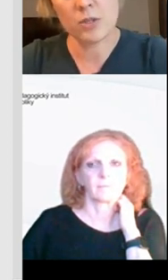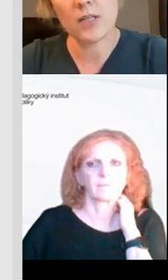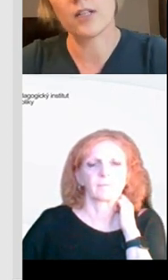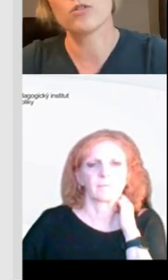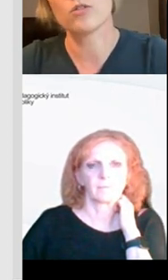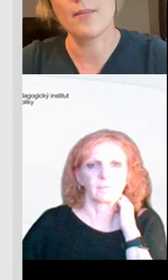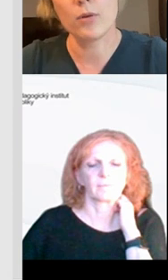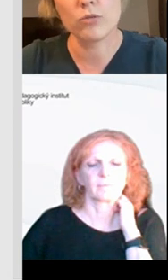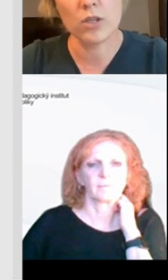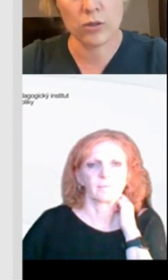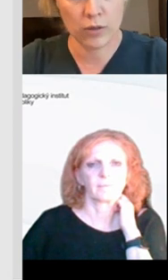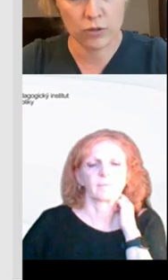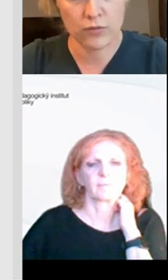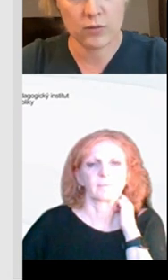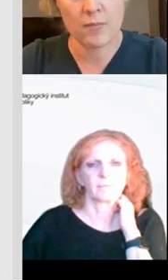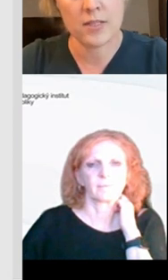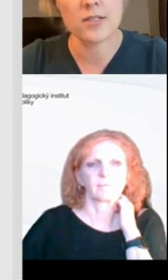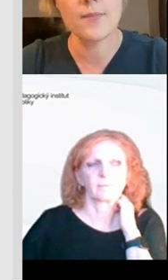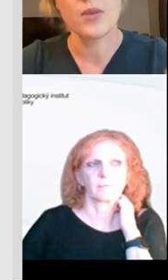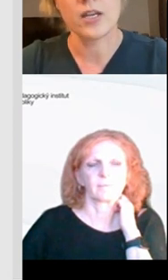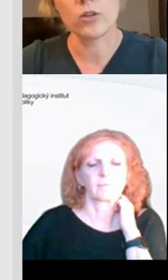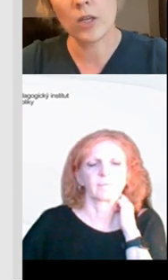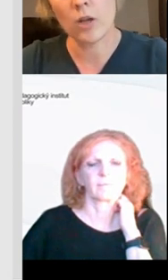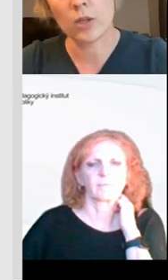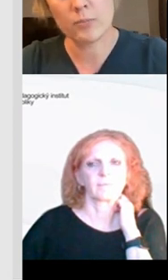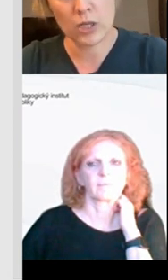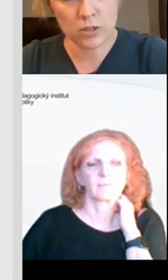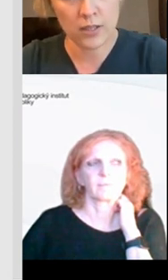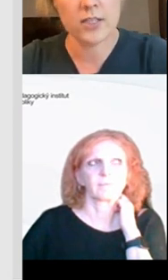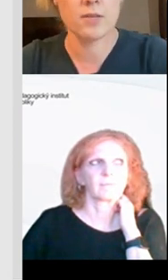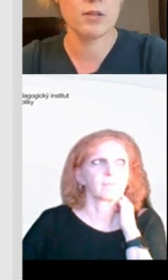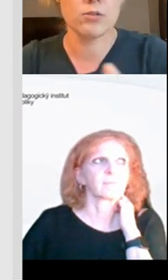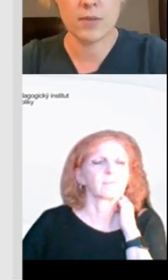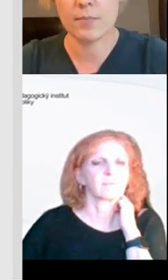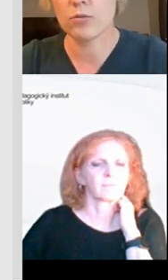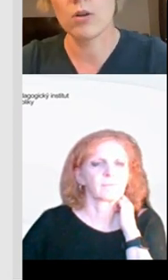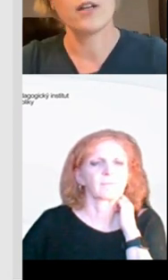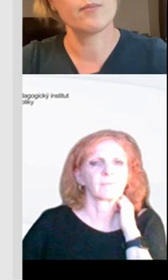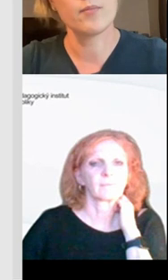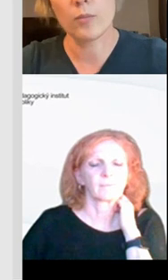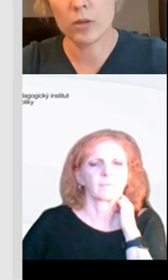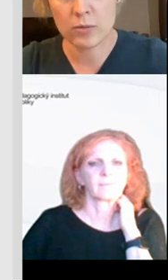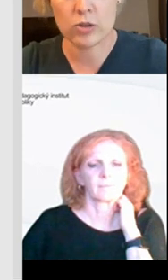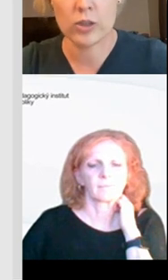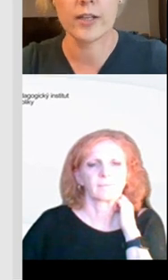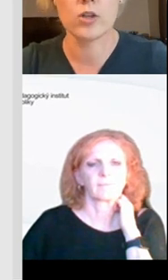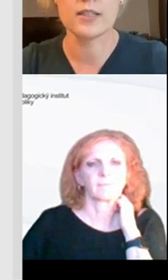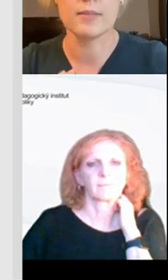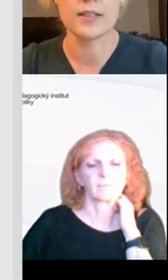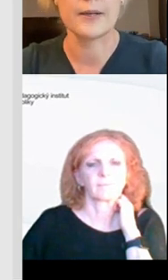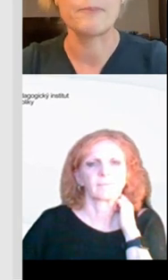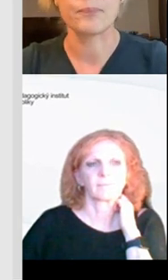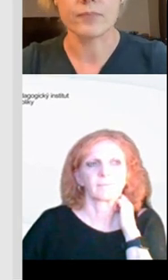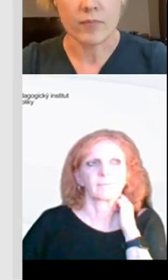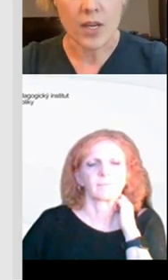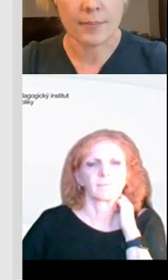i v jiných předmětech. To znamená, pokud už se to jednou naučí v českém jazyce, mělo by to být přenositelné třeba do zeměpisu, nebo mělo by to být přenositelné